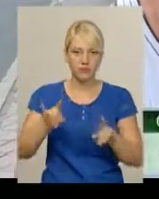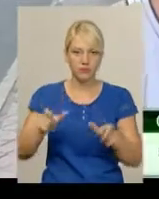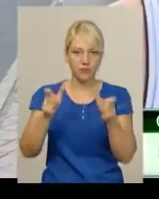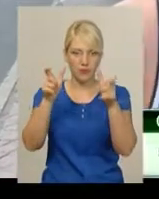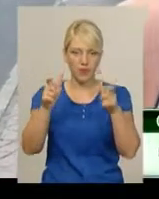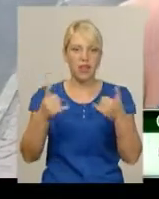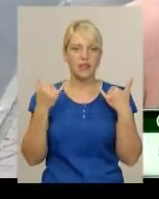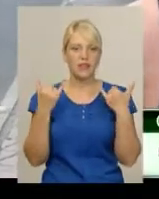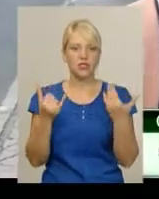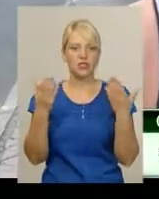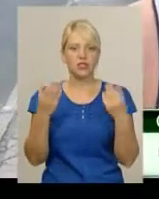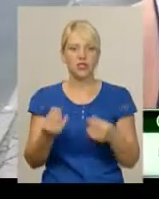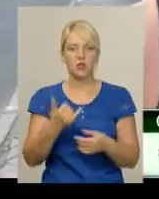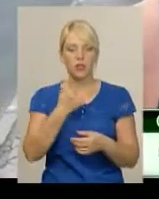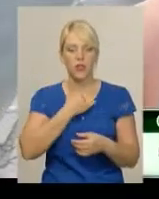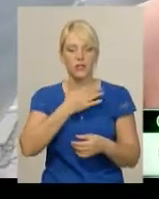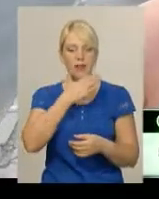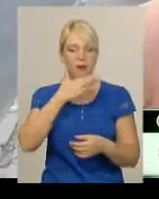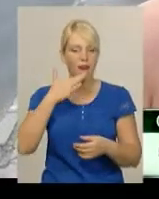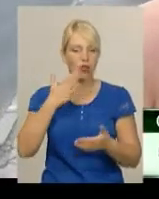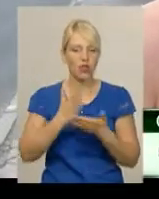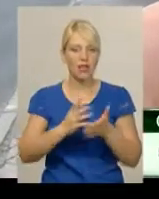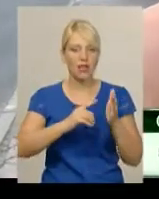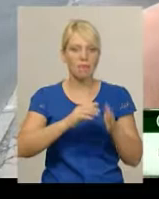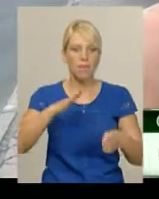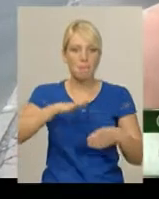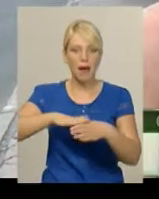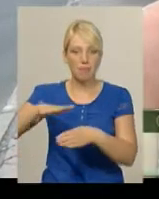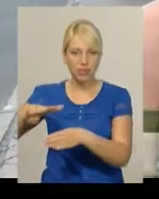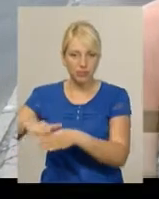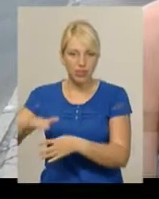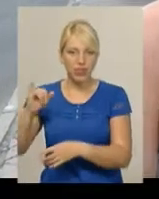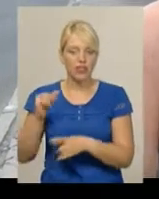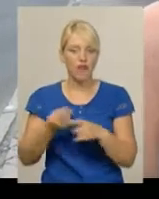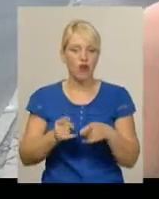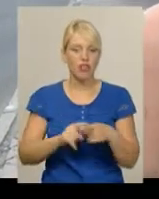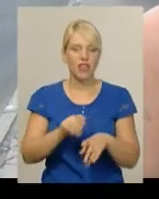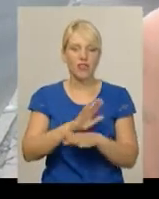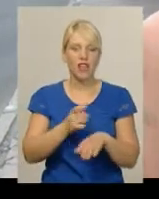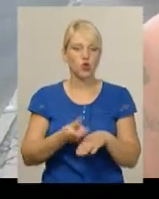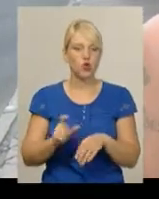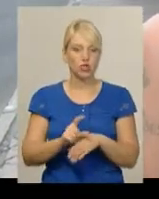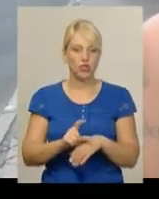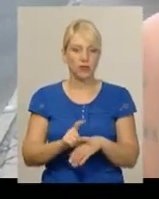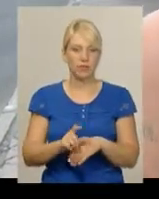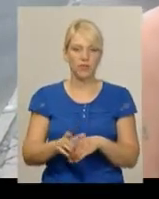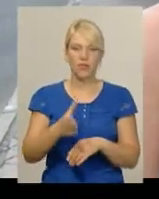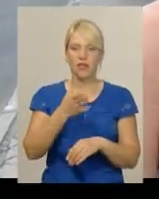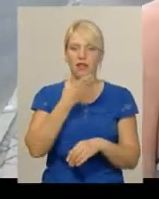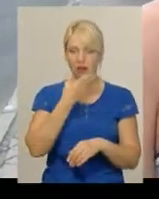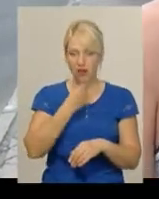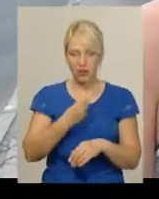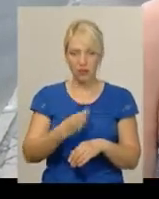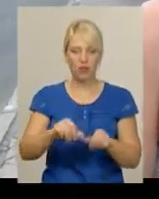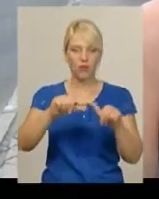багато точок іменно мафів, і вони не дуже в такому презентабельному